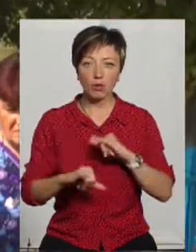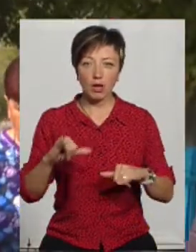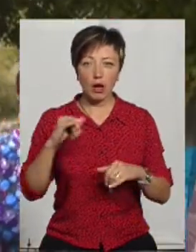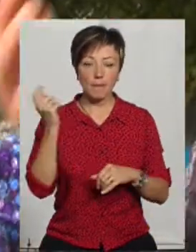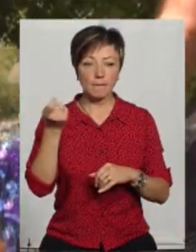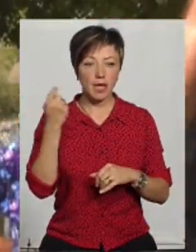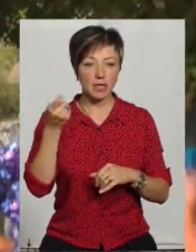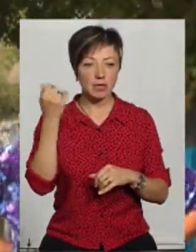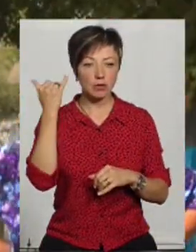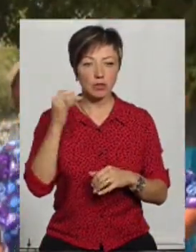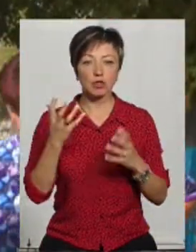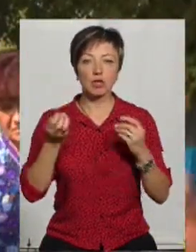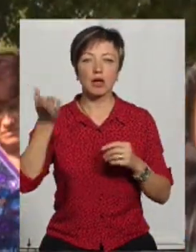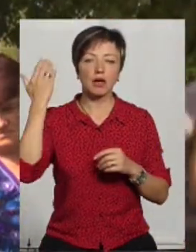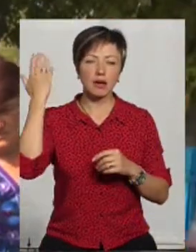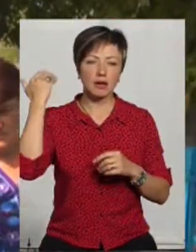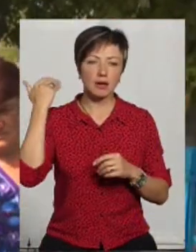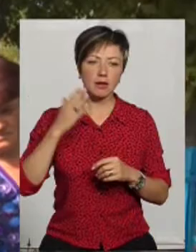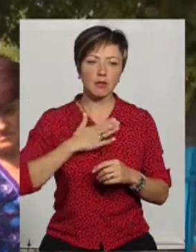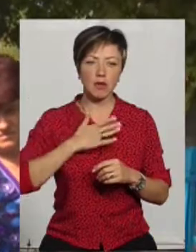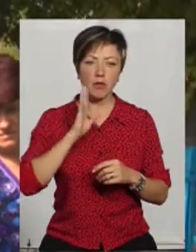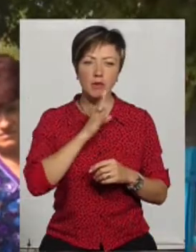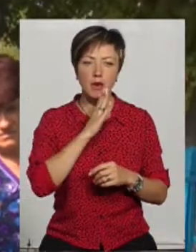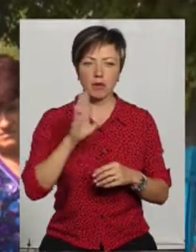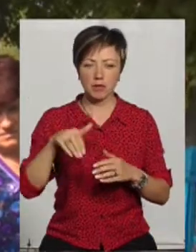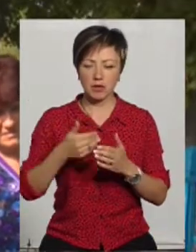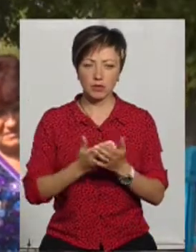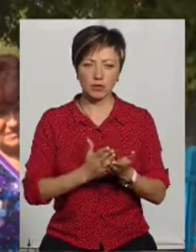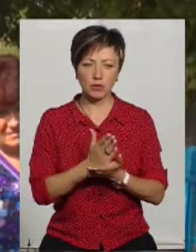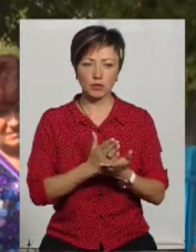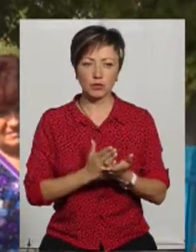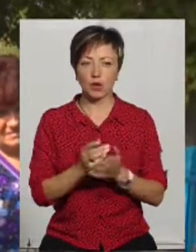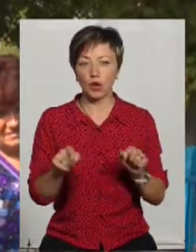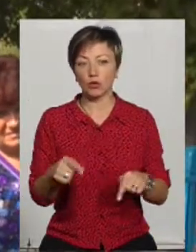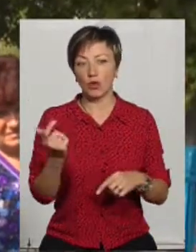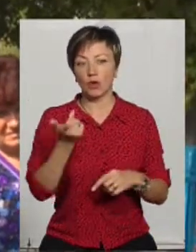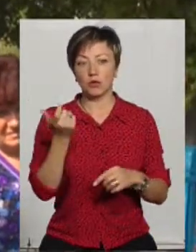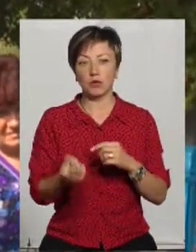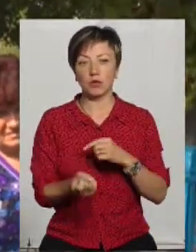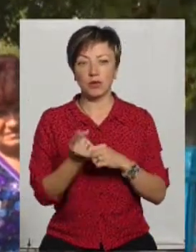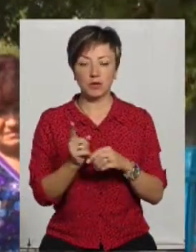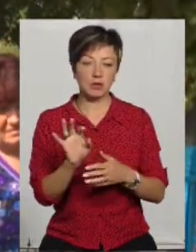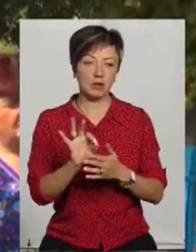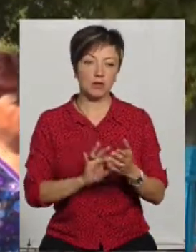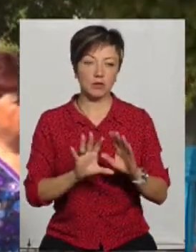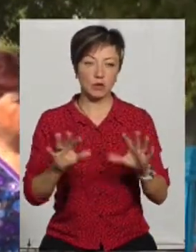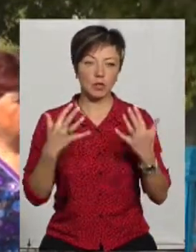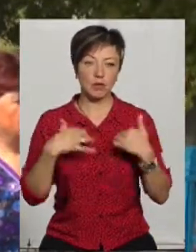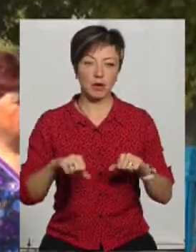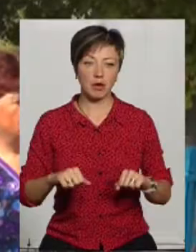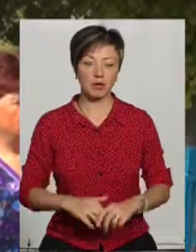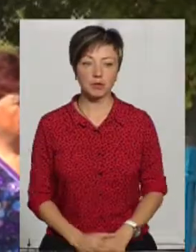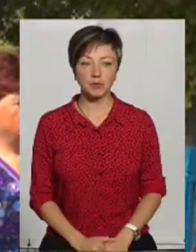А ми пасем, що моя мама там гуси казала пасла, а тут, бачите ли, хазяї з'явилися, торг, вже все в нас забрали